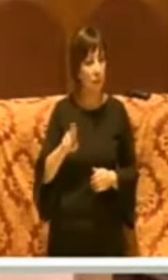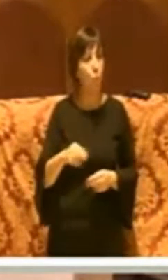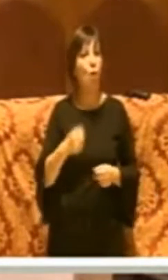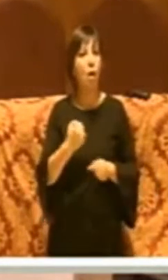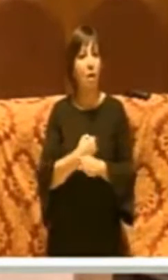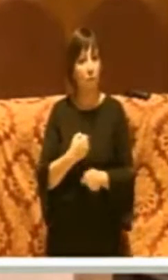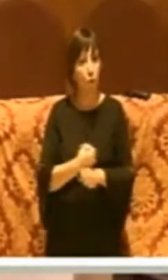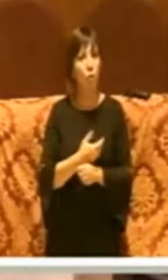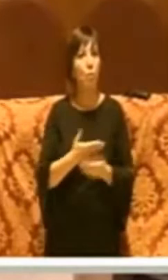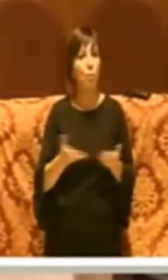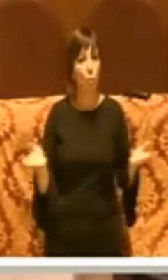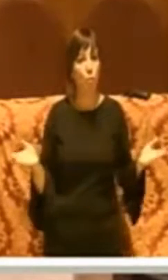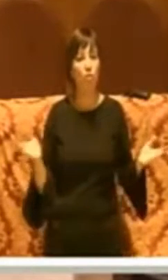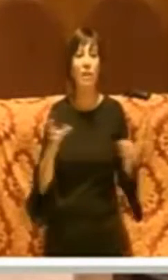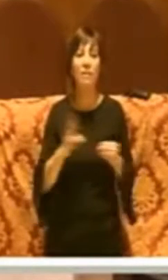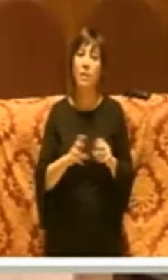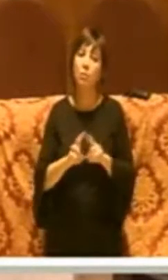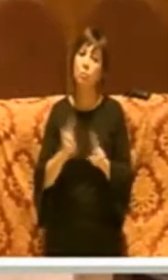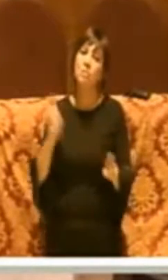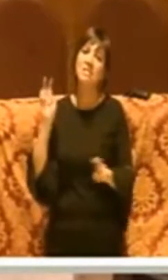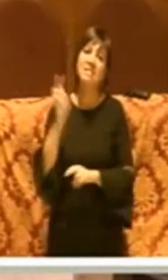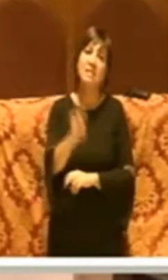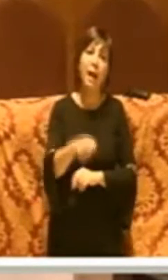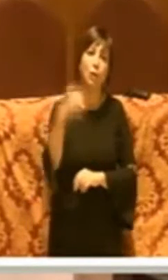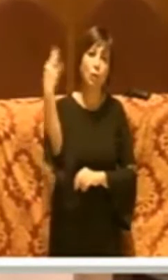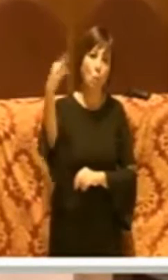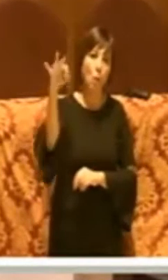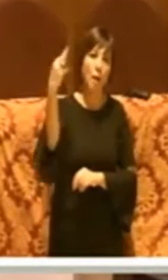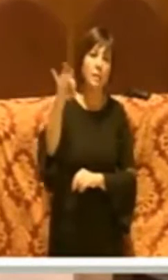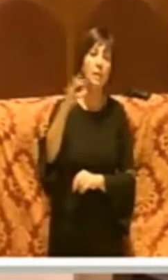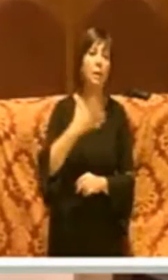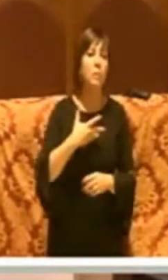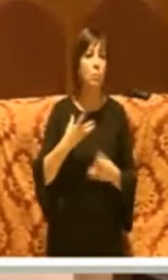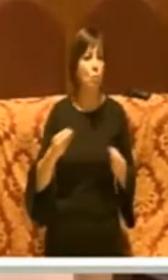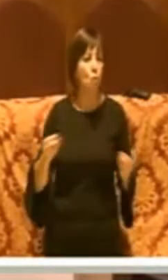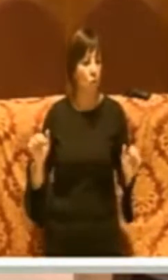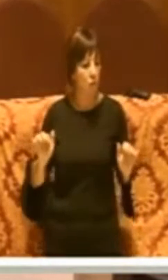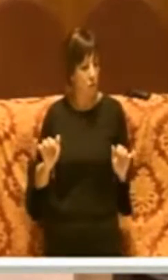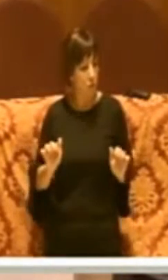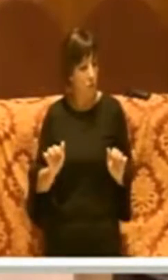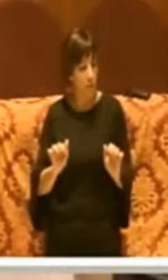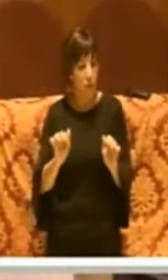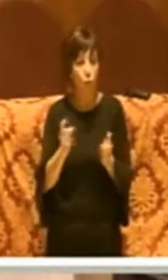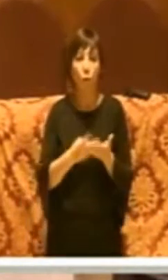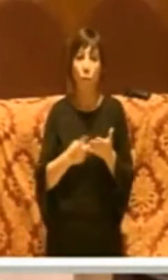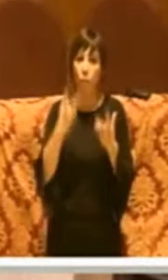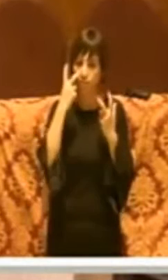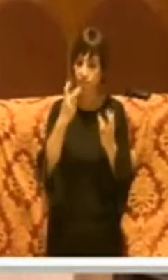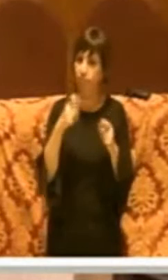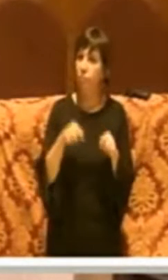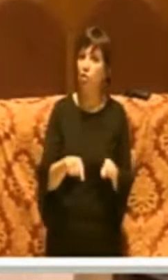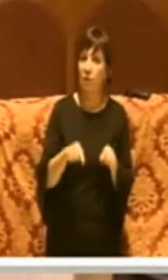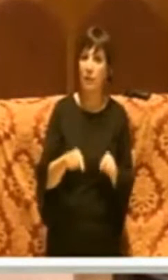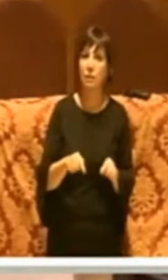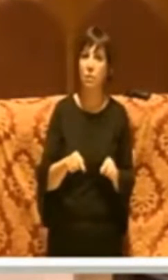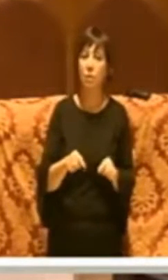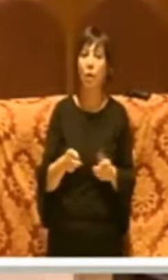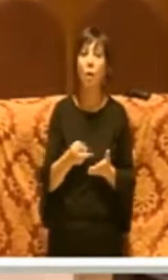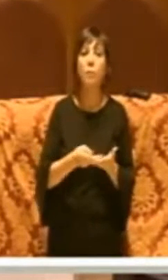pubblici, ha fatto un salto di qualità, perché abbiamo molto spinto noi sulla progettazione. Progettazione